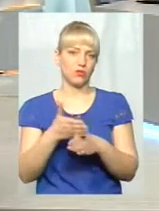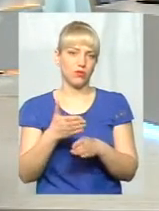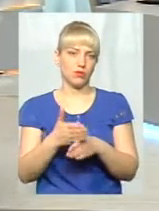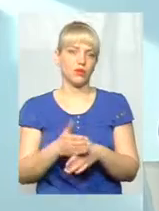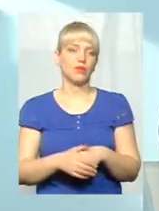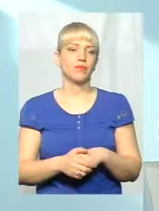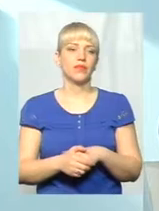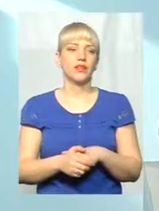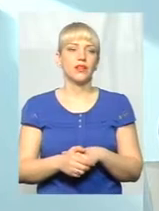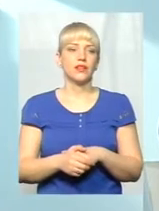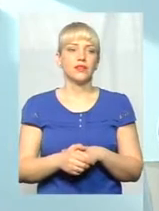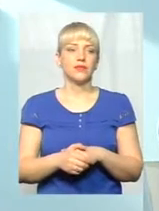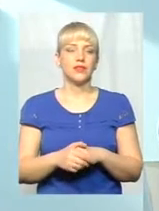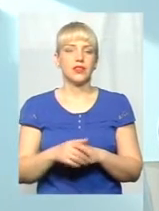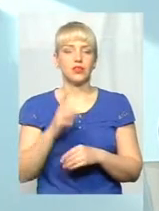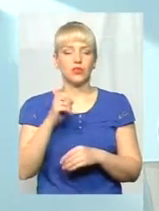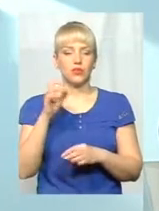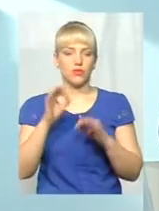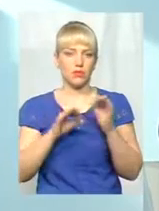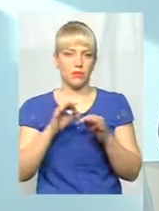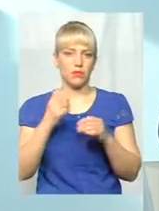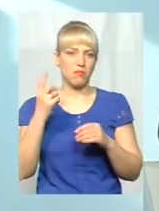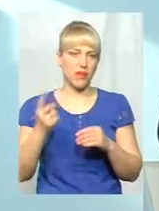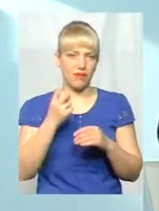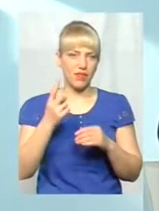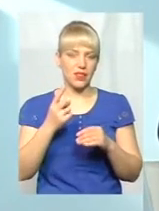Першина ланка буде повністю 100% безкоштовно.